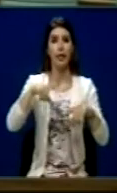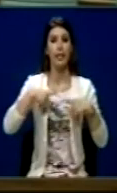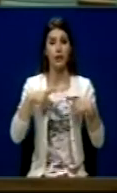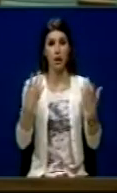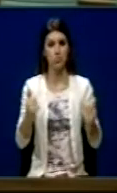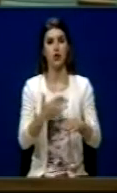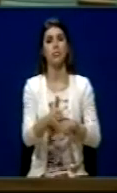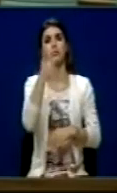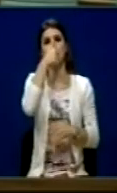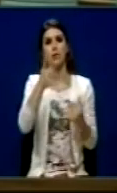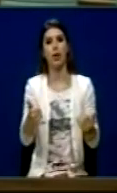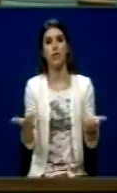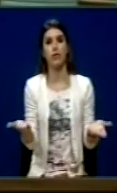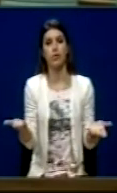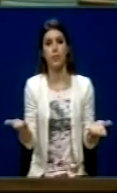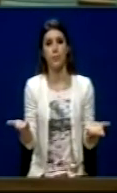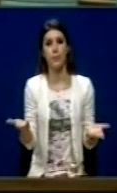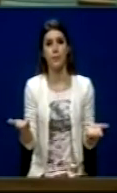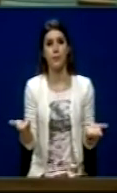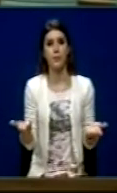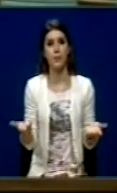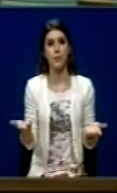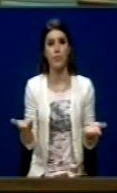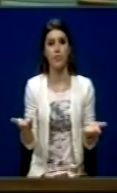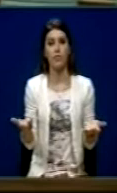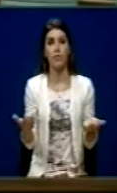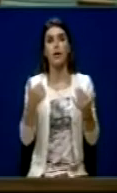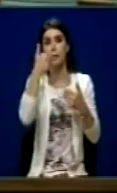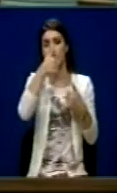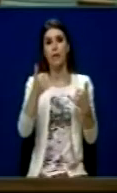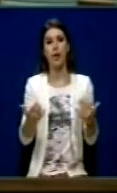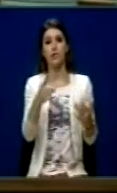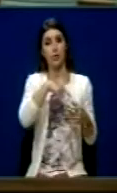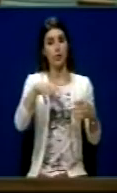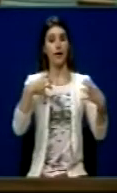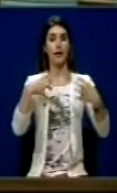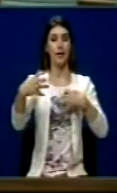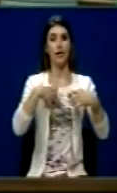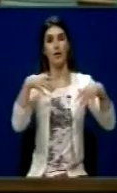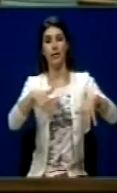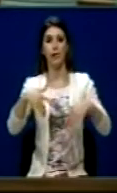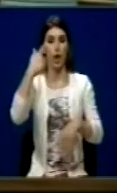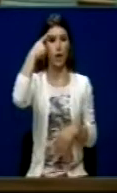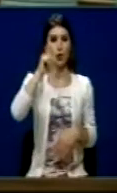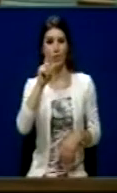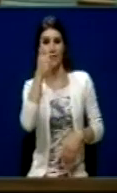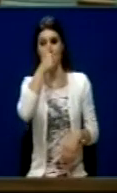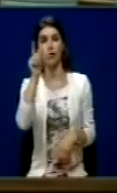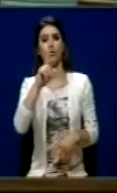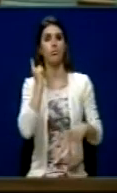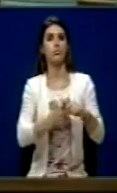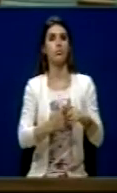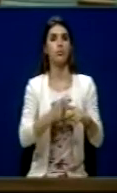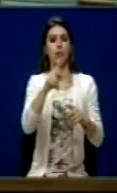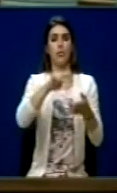bashkëtash? Të gjithë e dim pse bashkëtash. Pra, nuk duhet që të aktrojnë të kinse nuk vedim për momentin që dhe zgjohet Kryeministrit. Momentin është